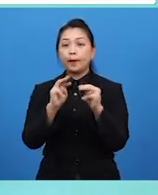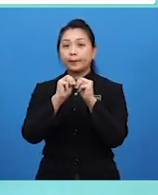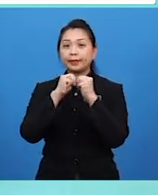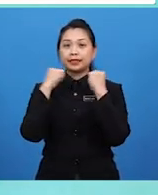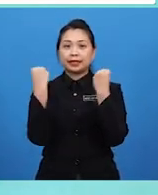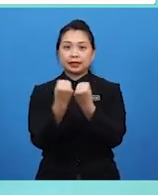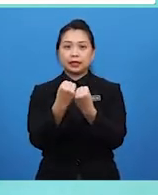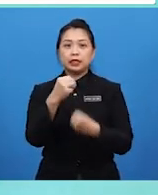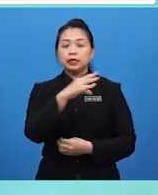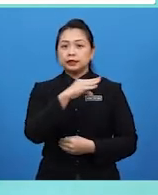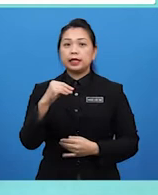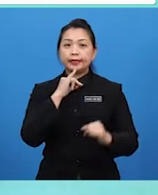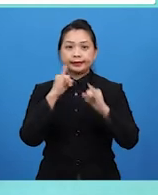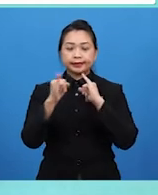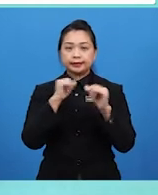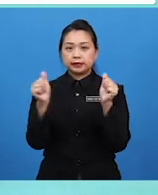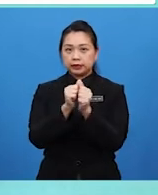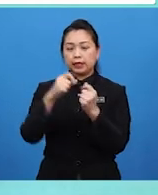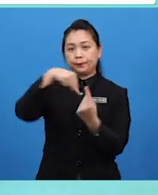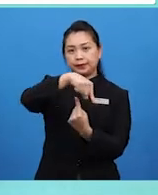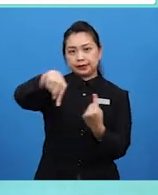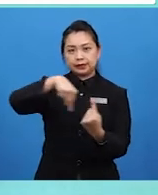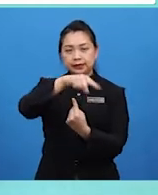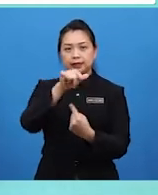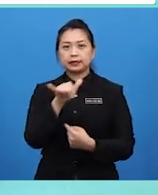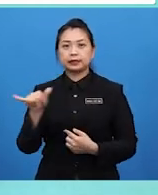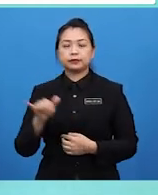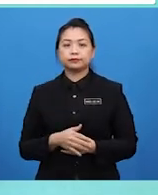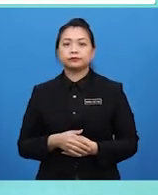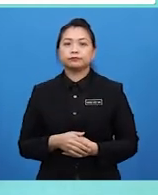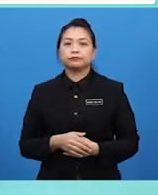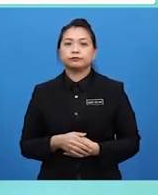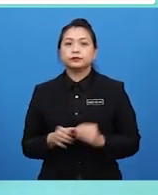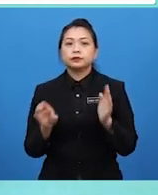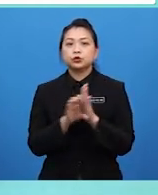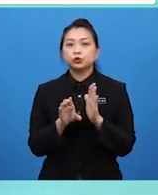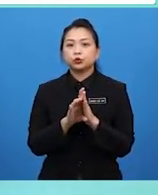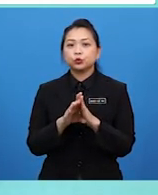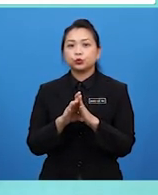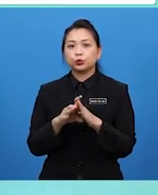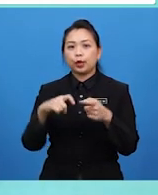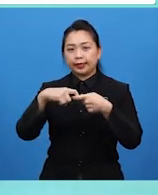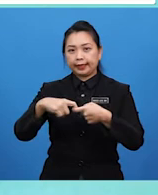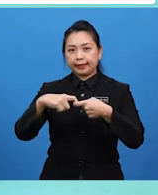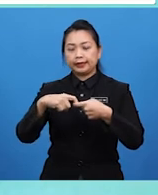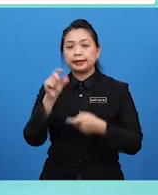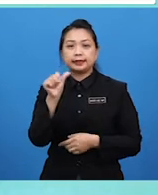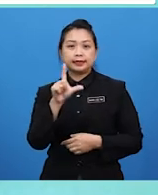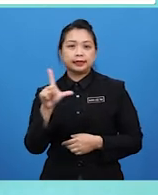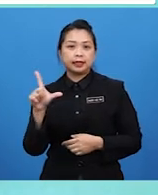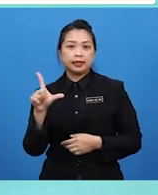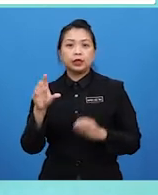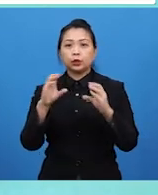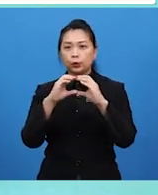masyarakat serta interaksi dengan persekitarannya. Contoh, kaitan persekitaran sosial